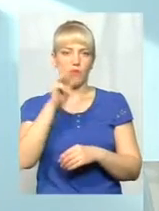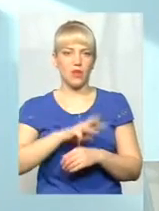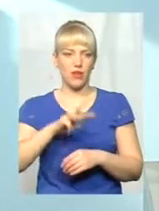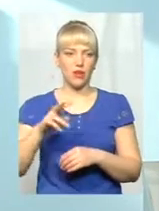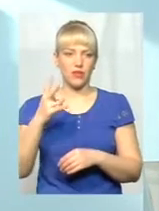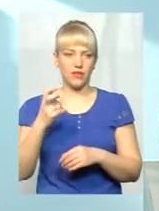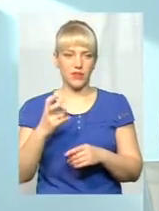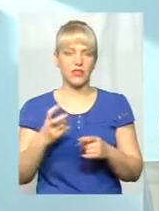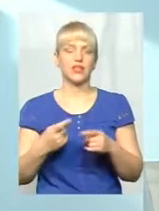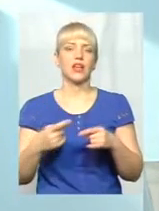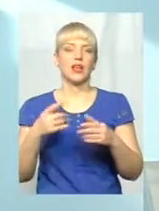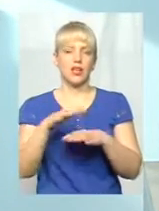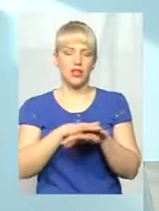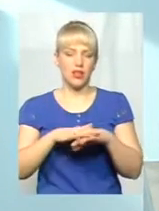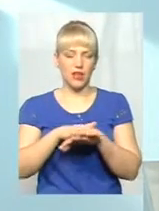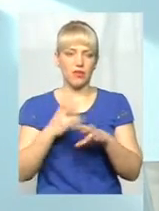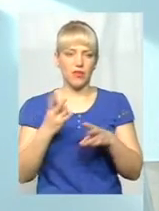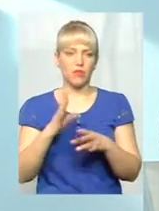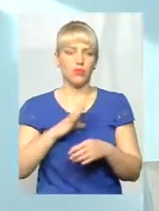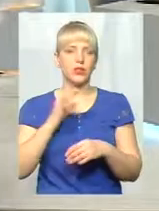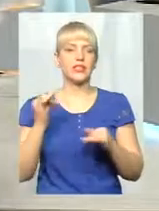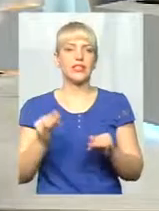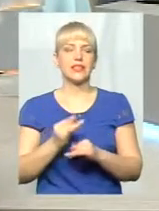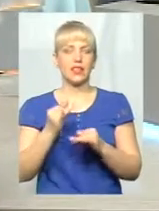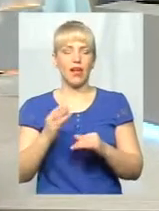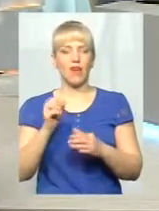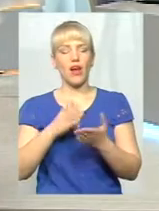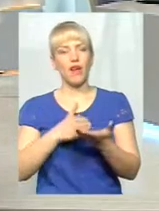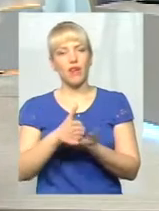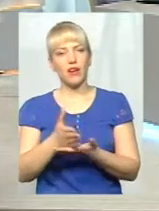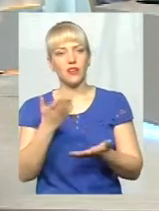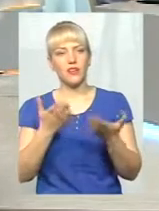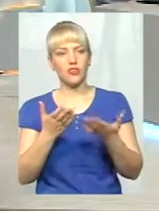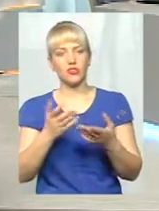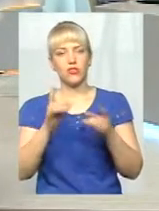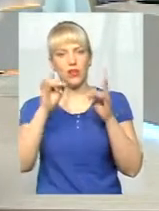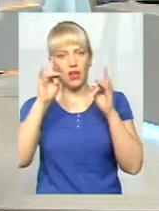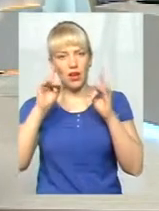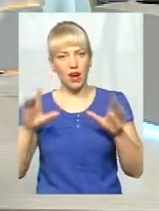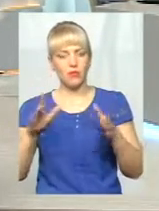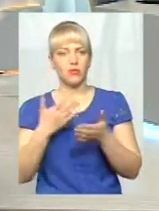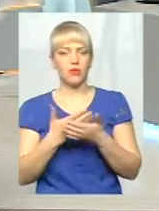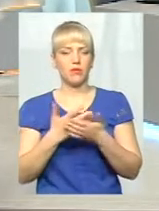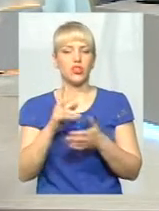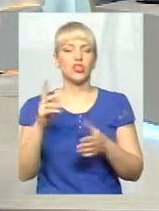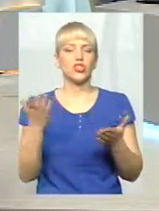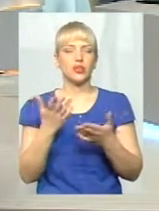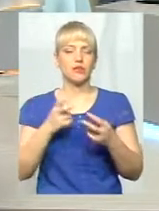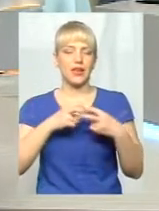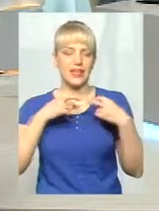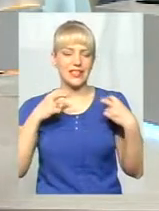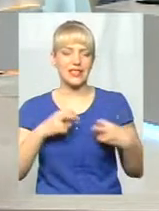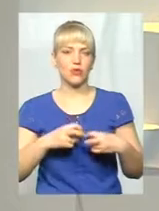заінтересовано, також буде заінтересовано. А варіант раптом все одно ж може виникнути. Чим ризикує центр